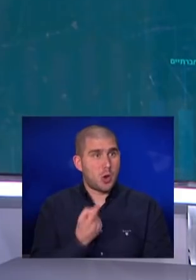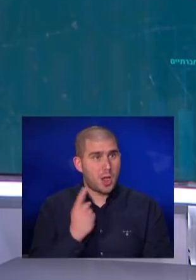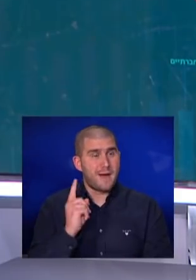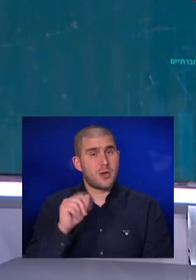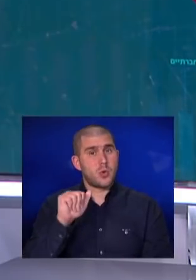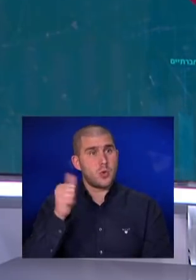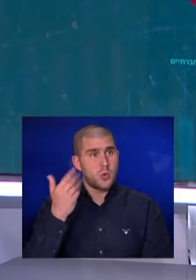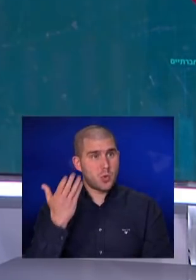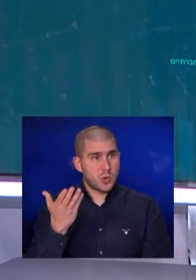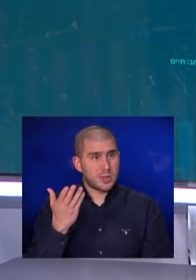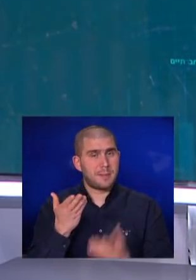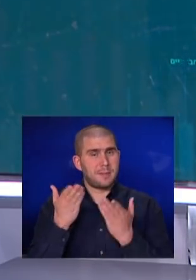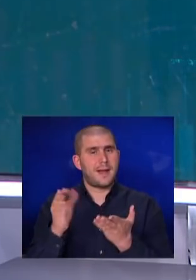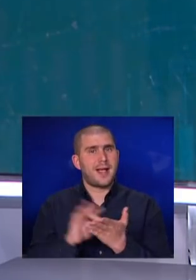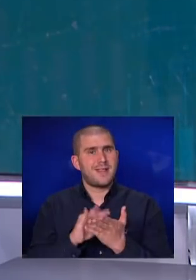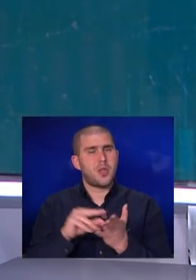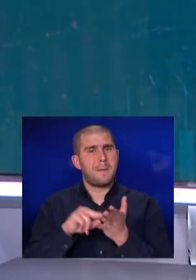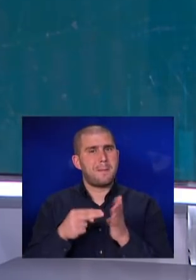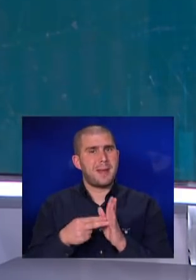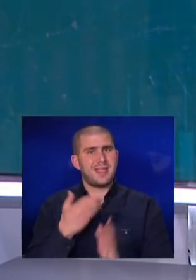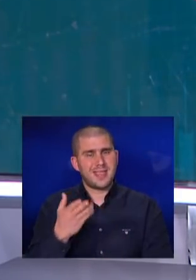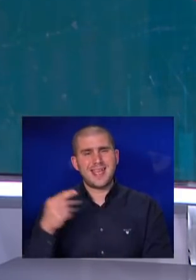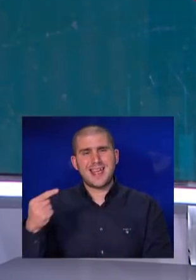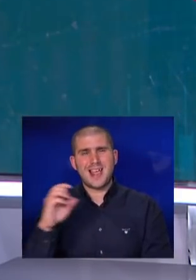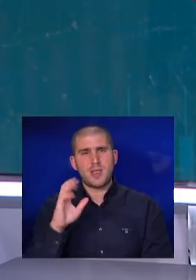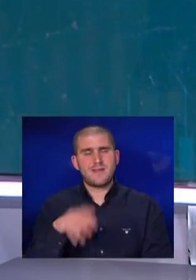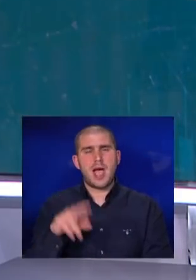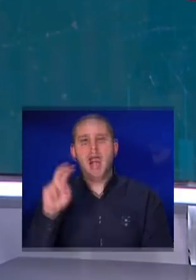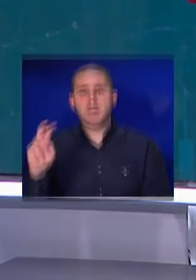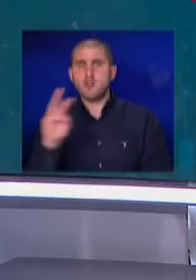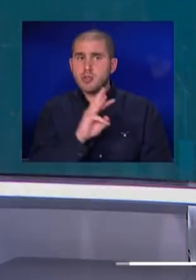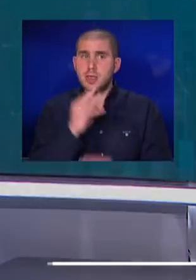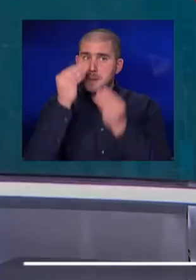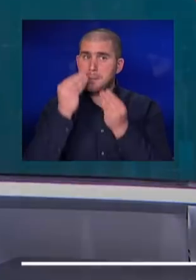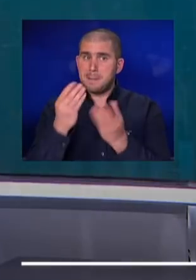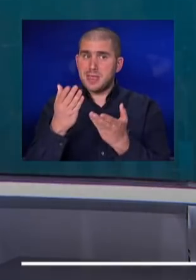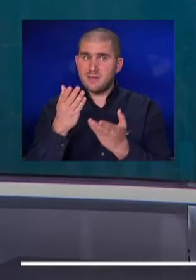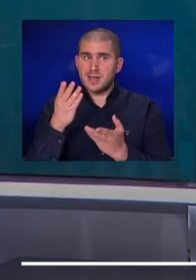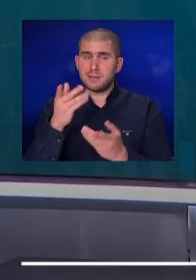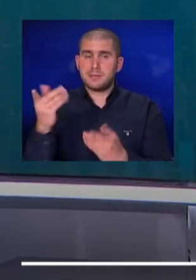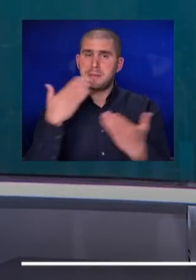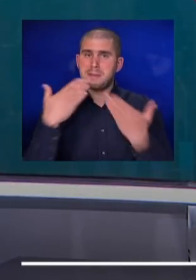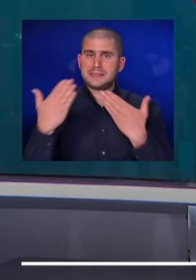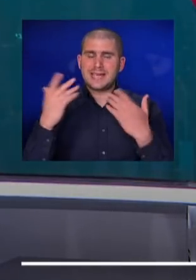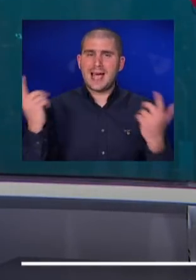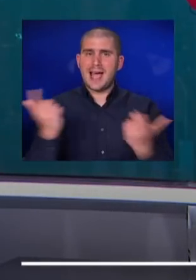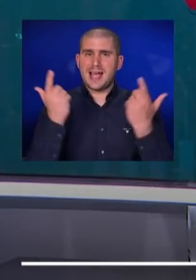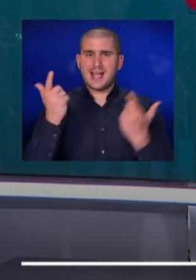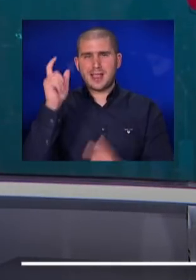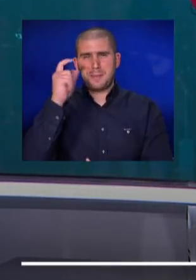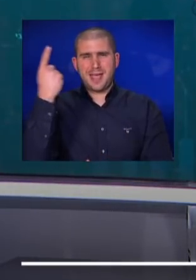אבל תחילה אליכם, כתבנו המדיניים, גילי כהן ועמיכאי שטיין שמדווחים אלינו מהפסגה החגיגית באנקרה